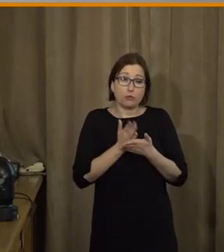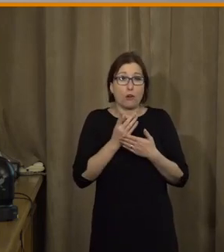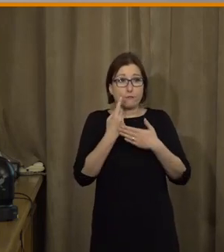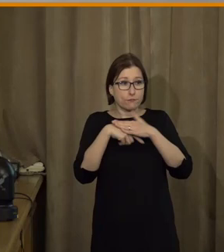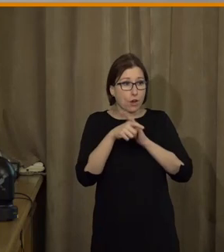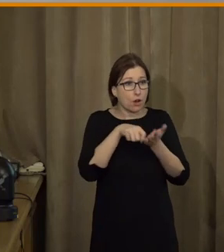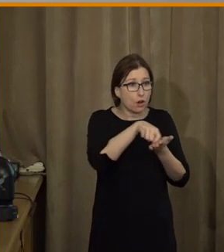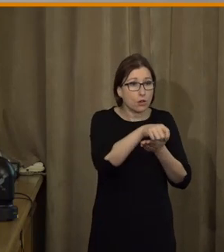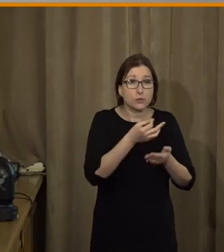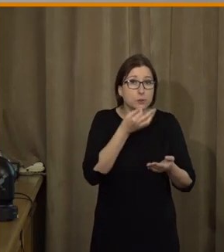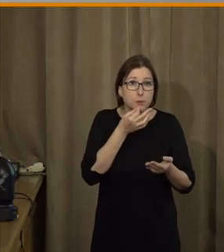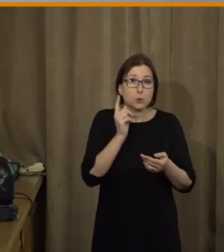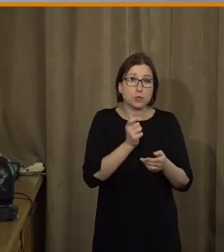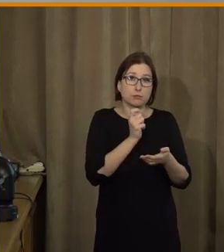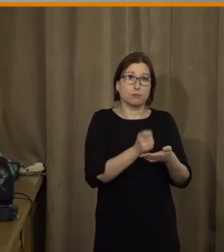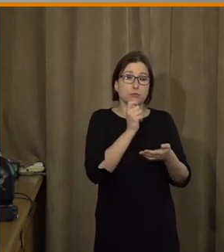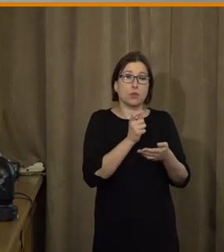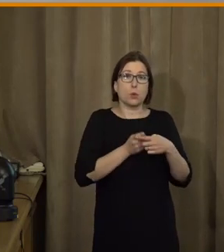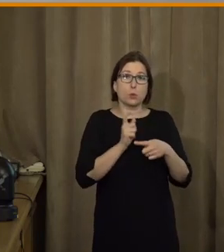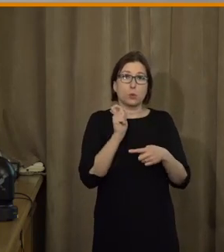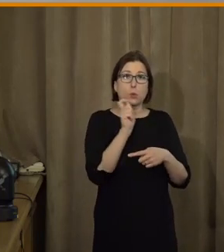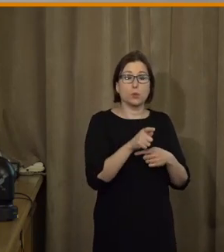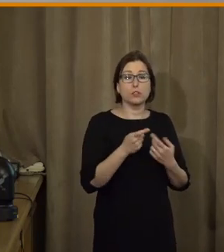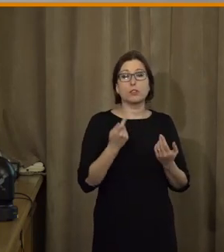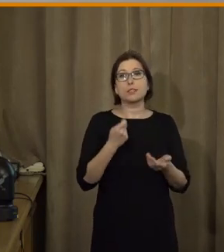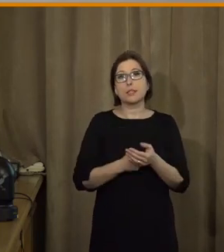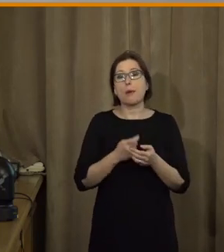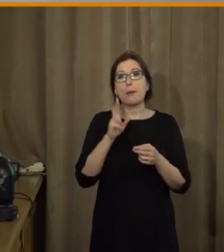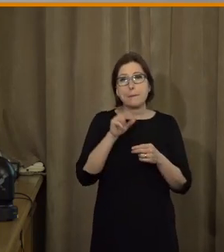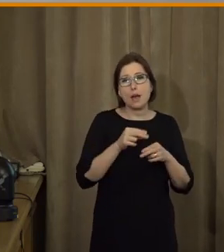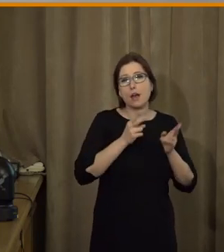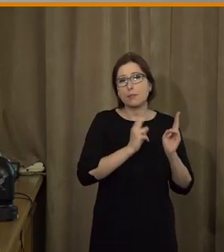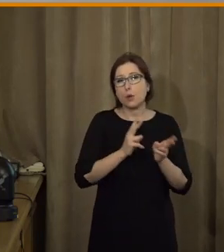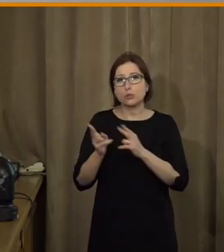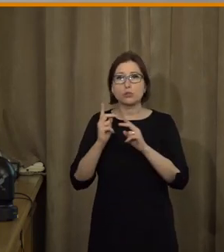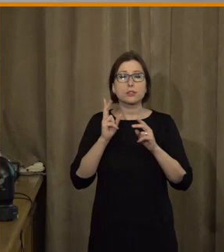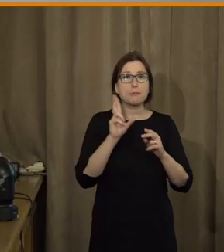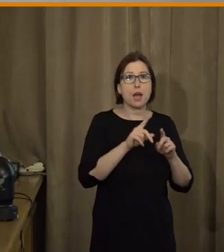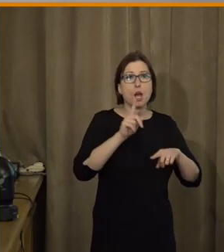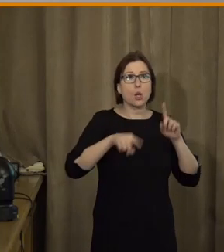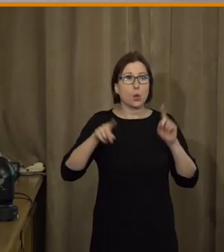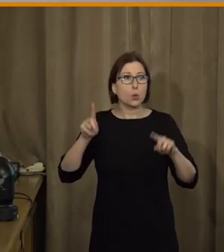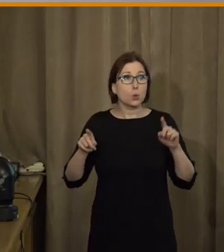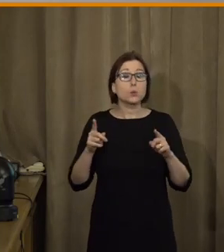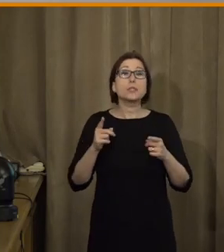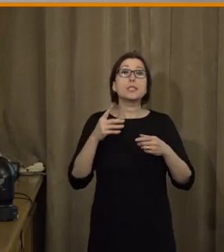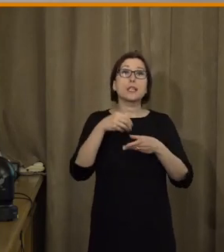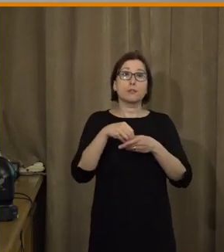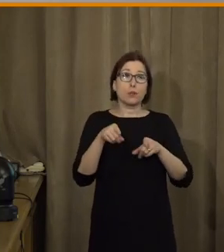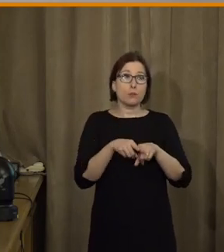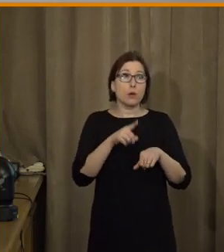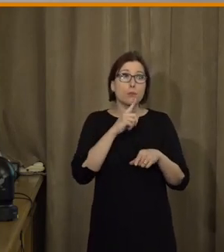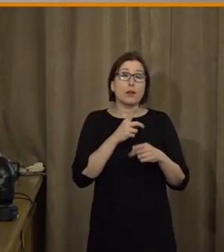ho tam prostě zaplatí, takže jako rozhodně tady jsou jako i jiné varianty, jiné cesty a